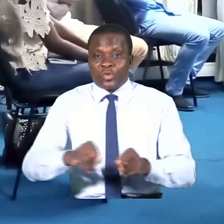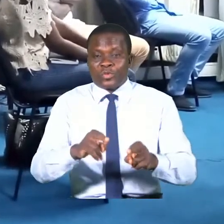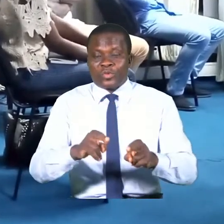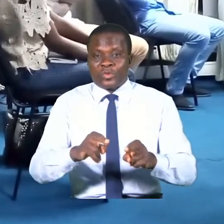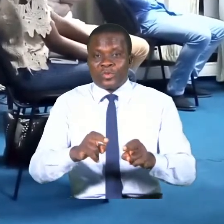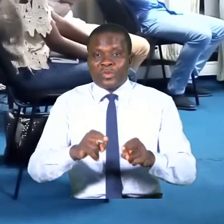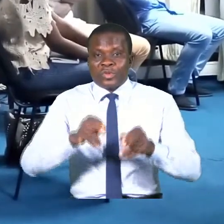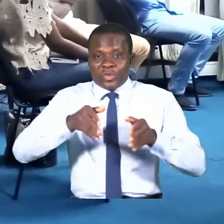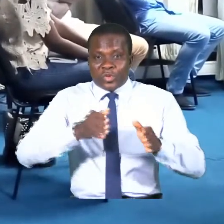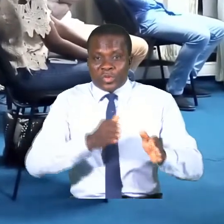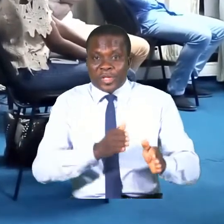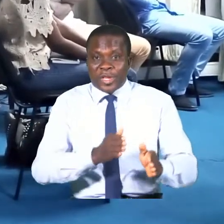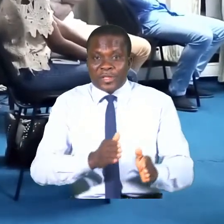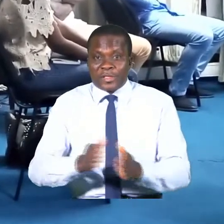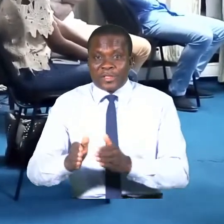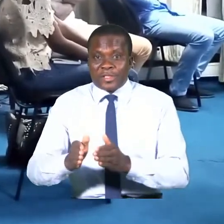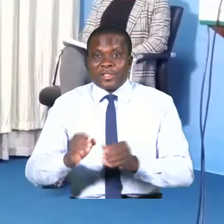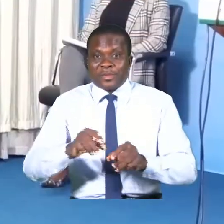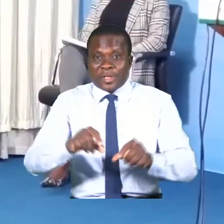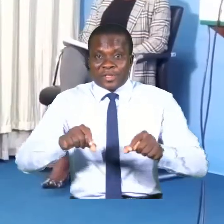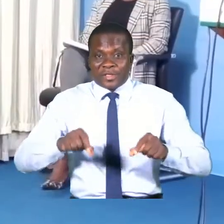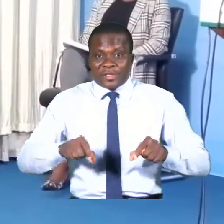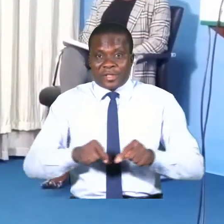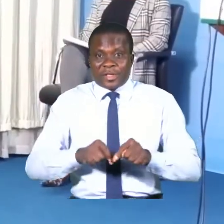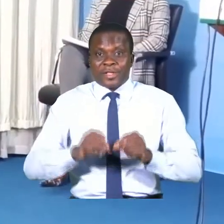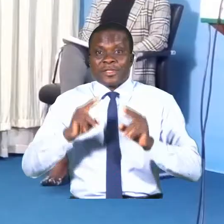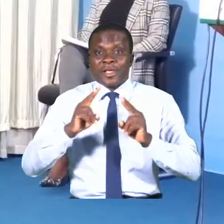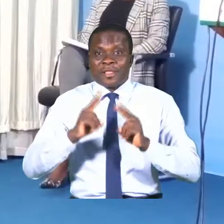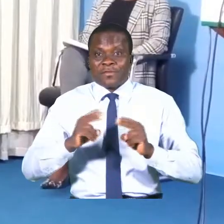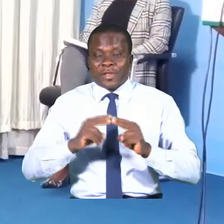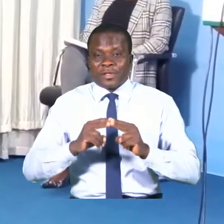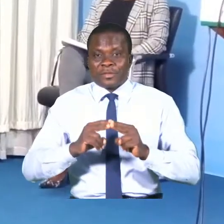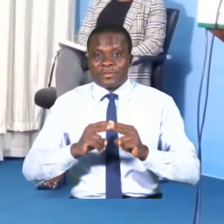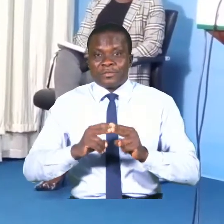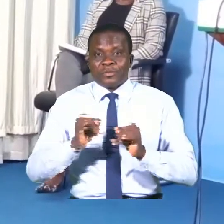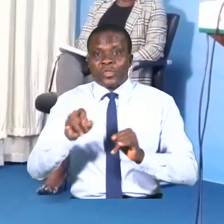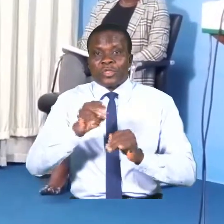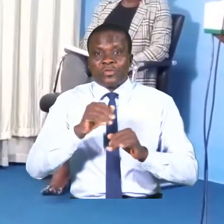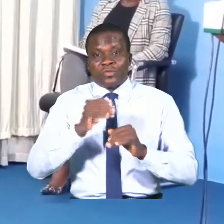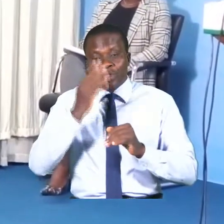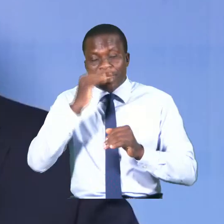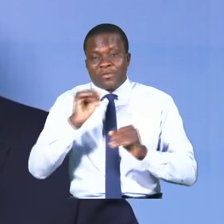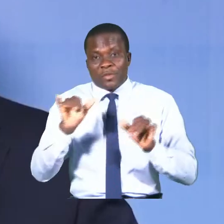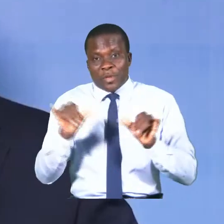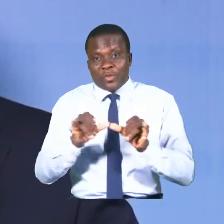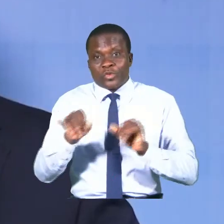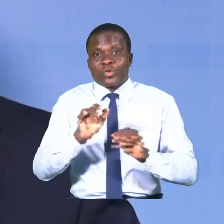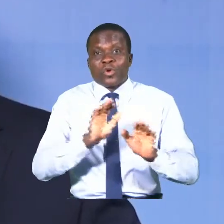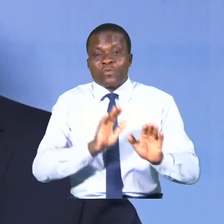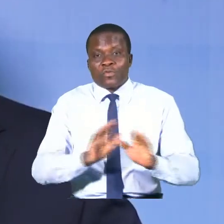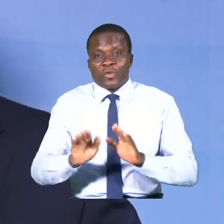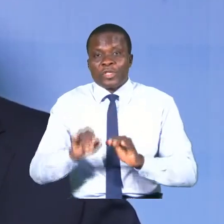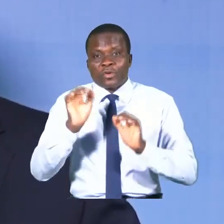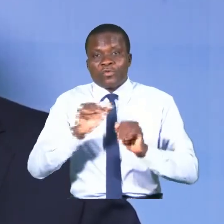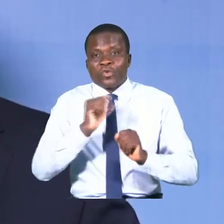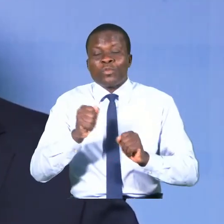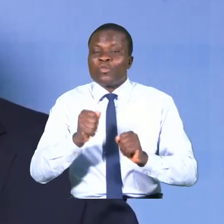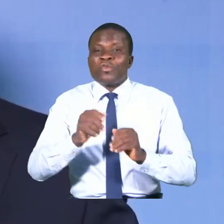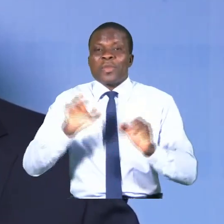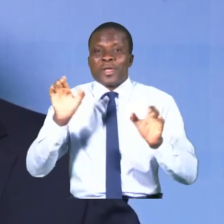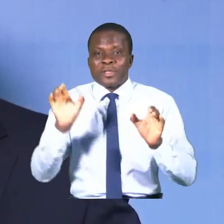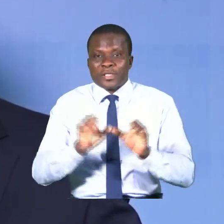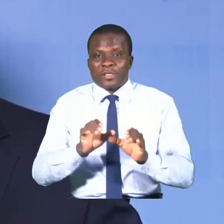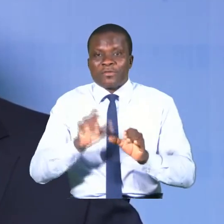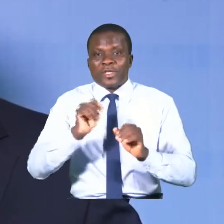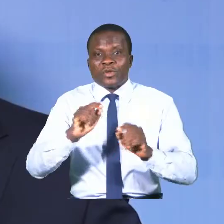l'assainissement des quartiers et des villages. Si vous ne savez pas mesurer ce que vous faites, vous ne pouvez pas certifier que